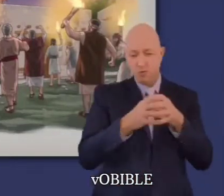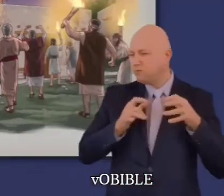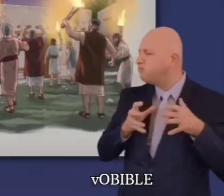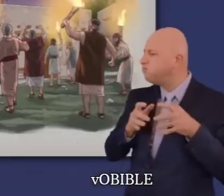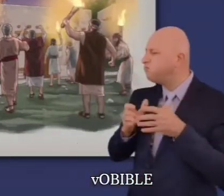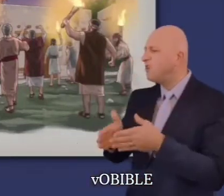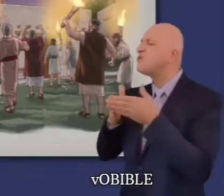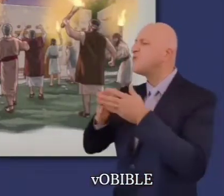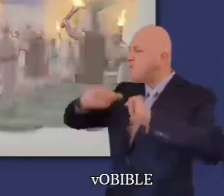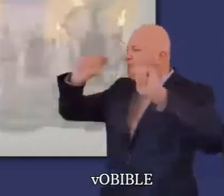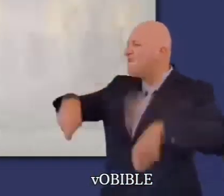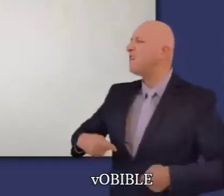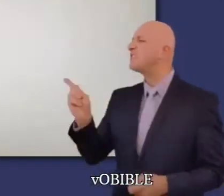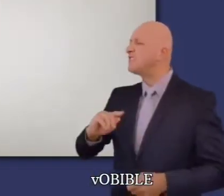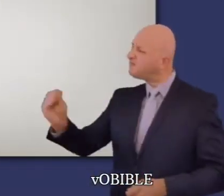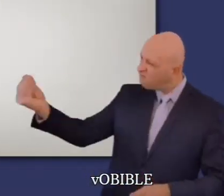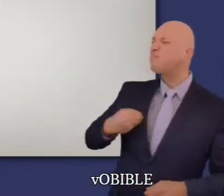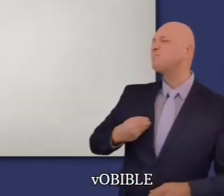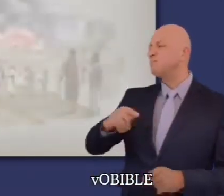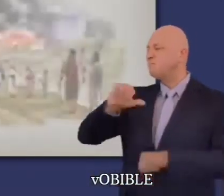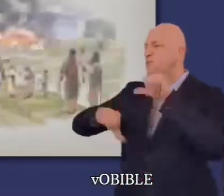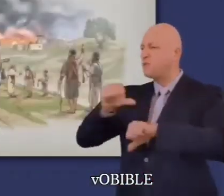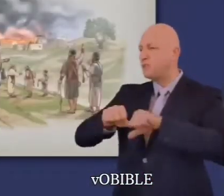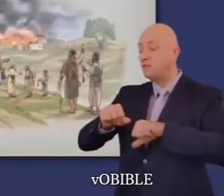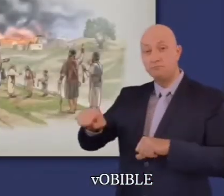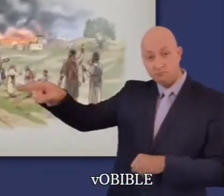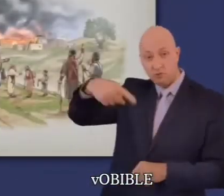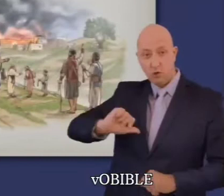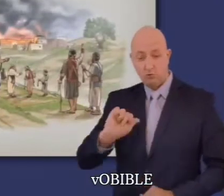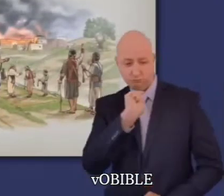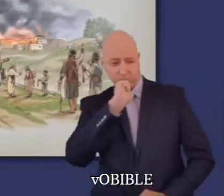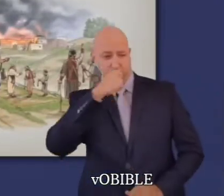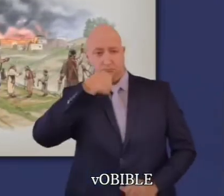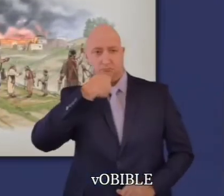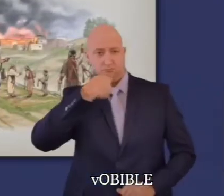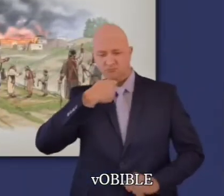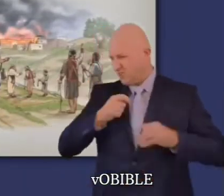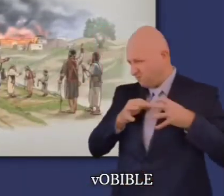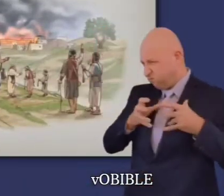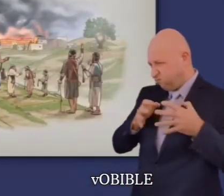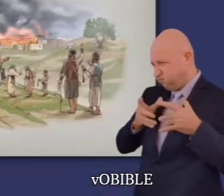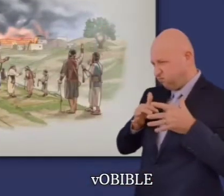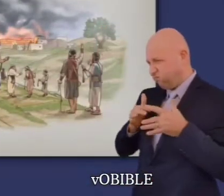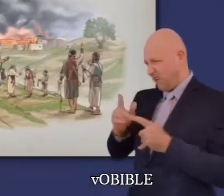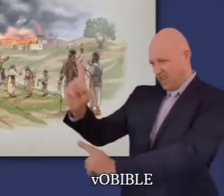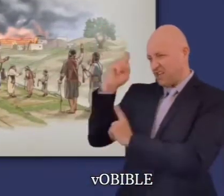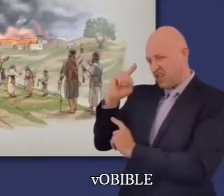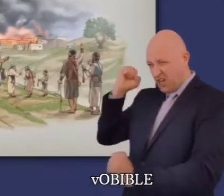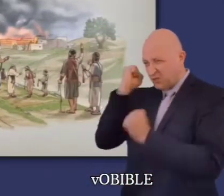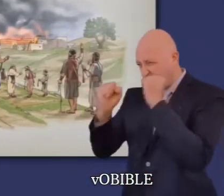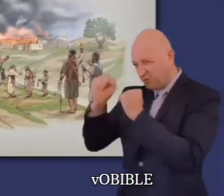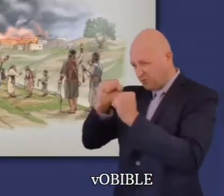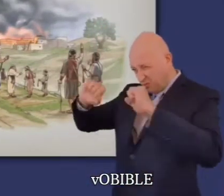Les Benjaminites refusent de livrer les coupables, si bien que les autres tribus combattent contre la tribu de Benjamin et la font presque